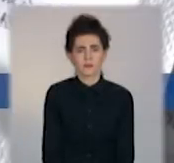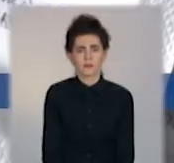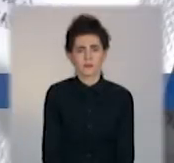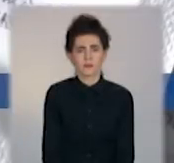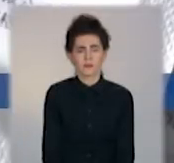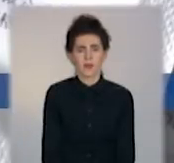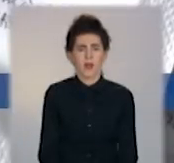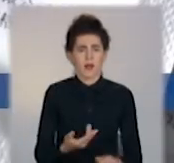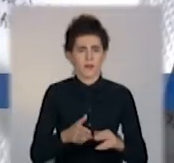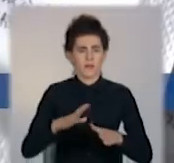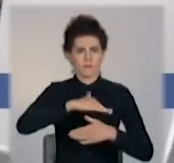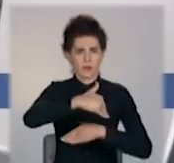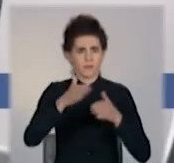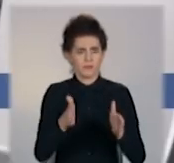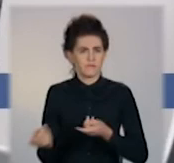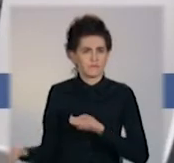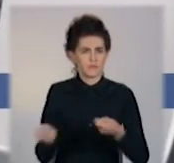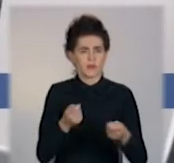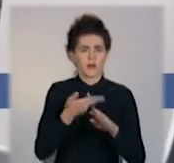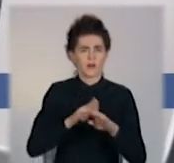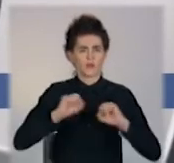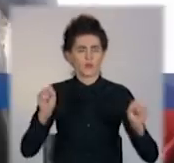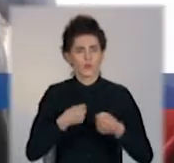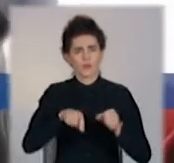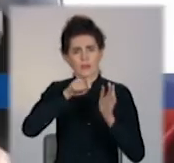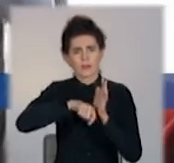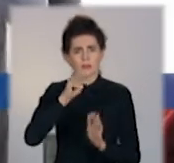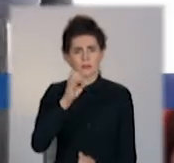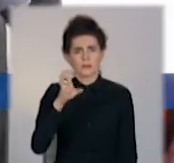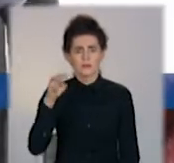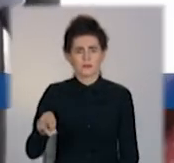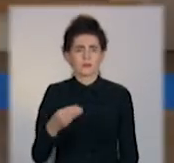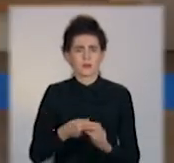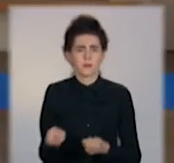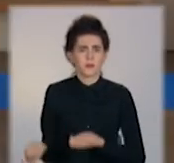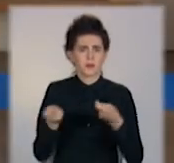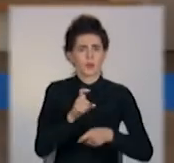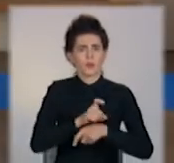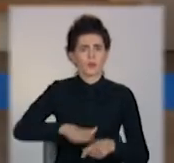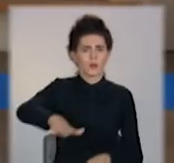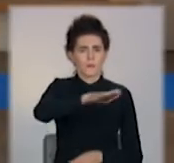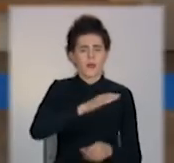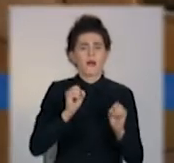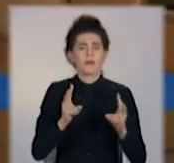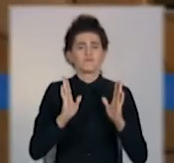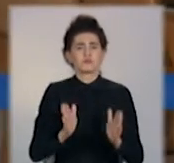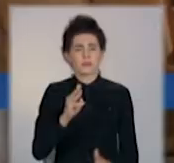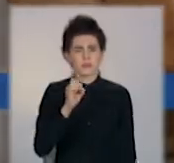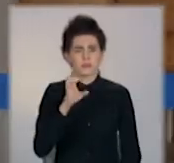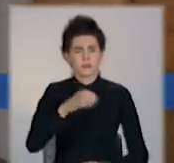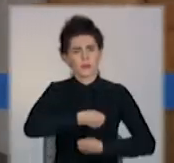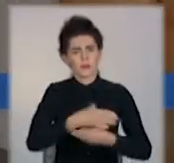Партія експрес-тестів на коронавірус прибула на Донеччину. Як розподілять тест-системи та кого